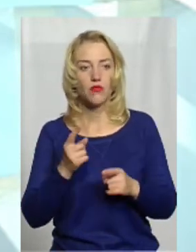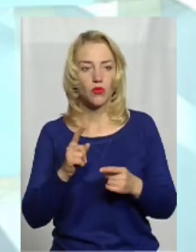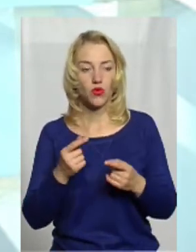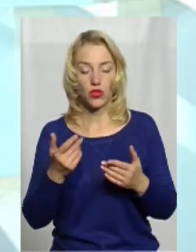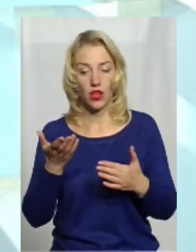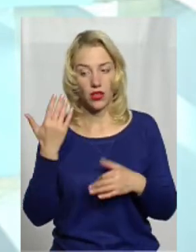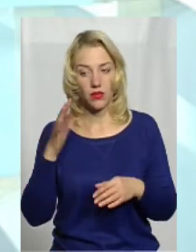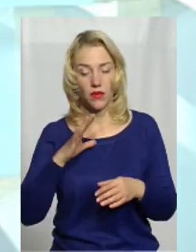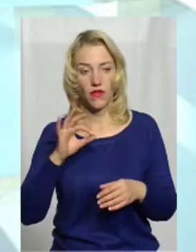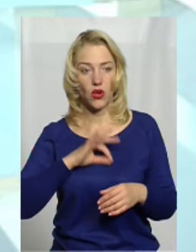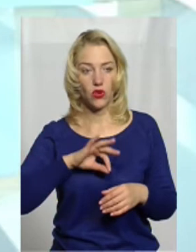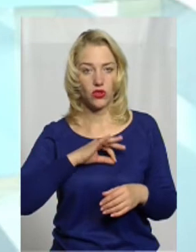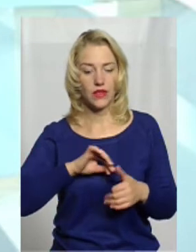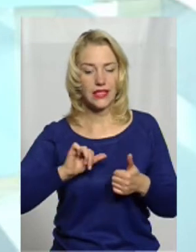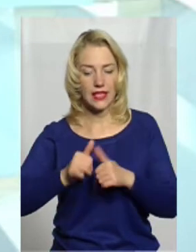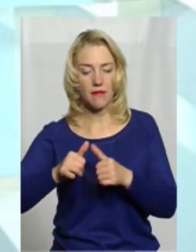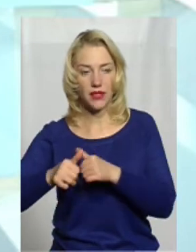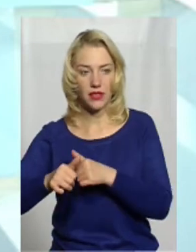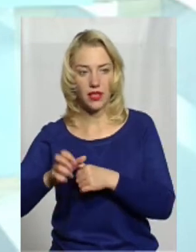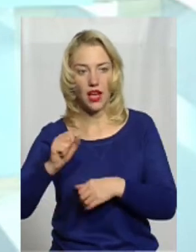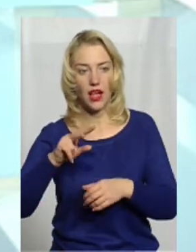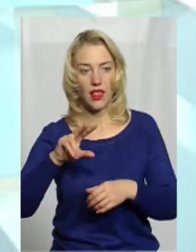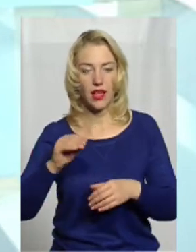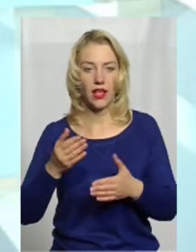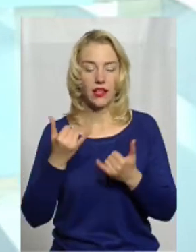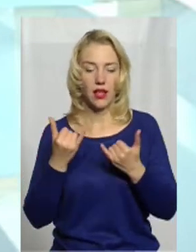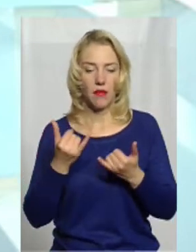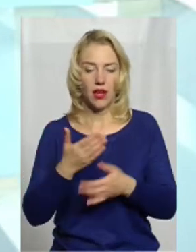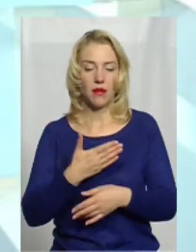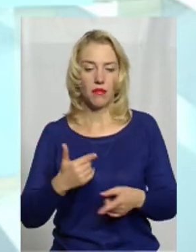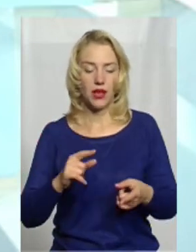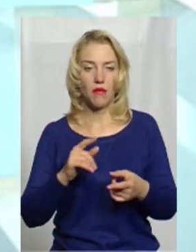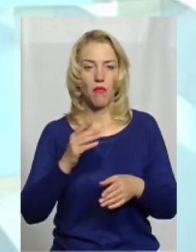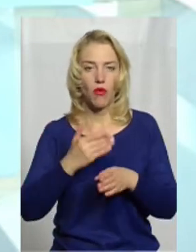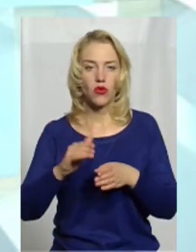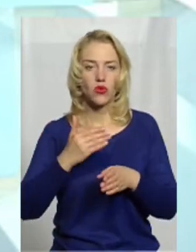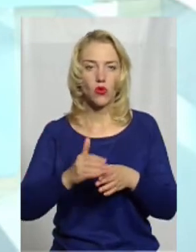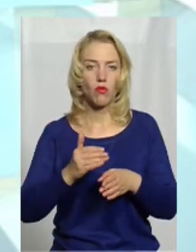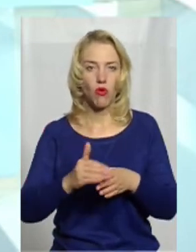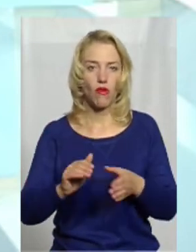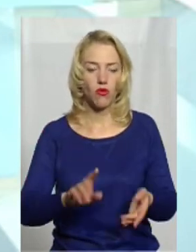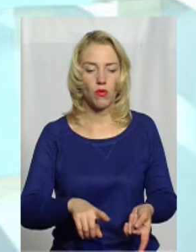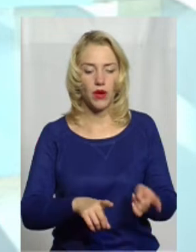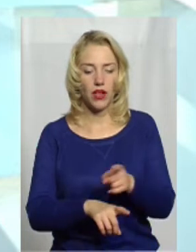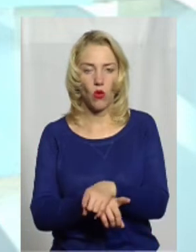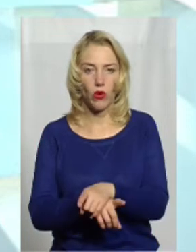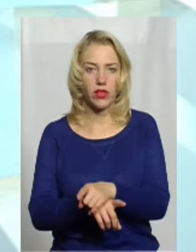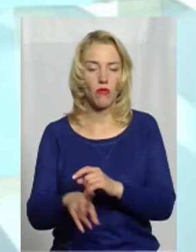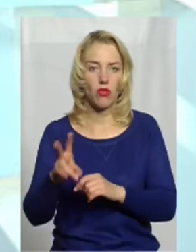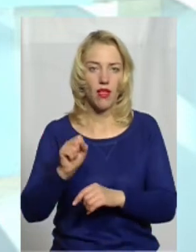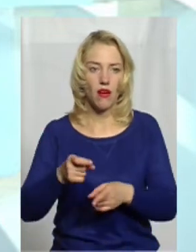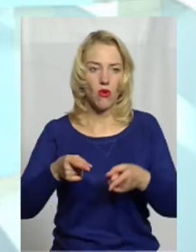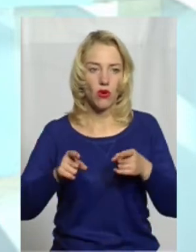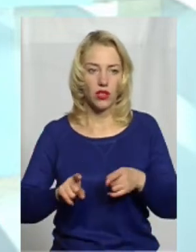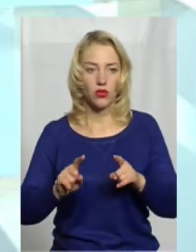використовували замінники, але тепер ми переходимо поступово на оригінали, оскільки замінники